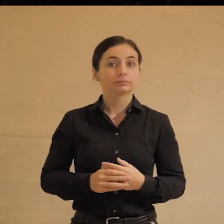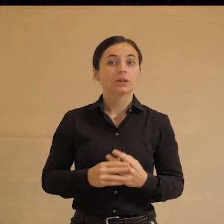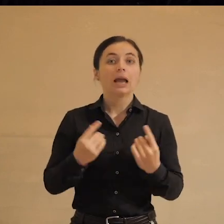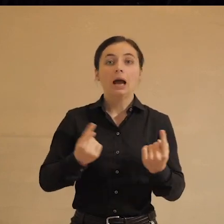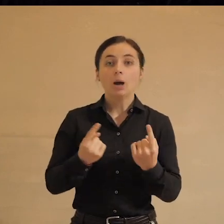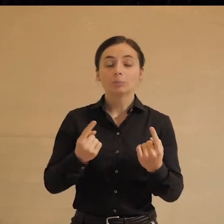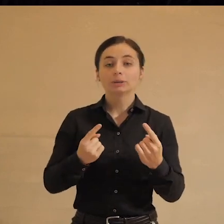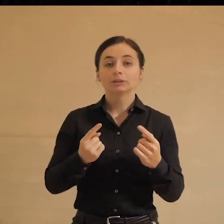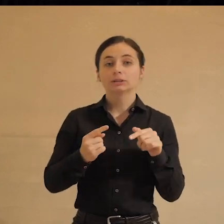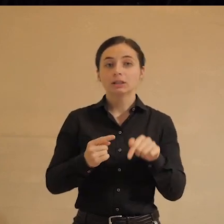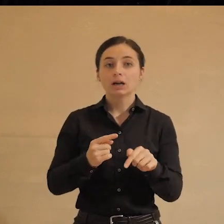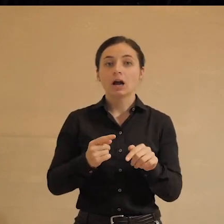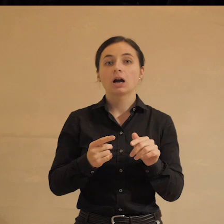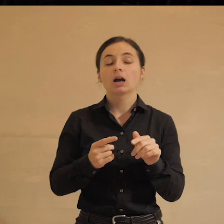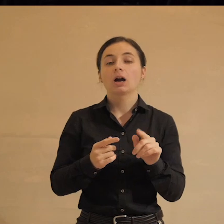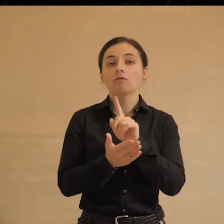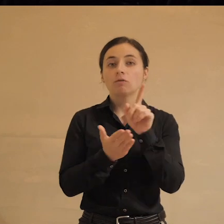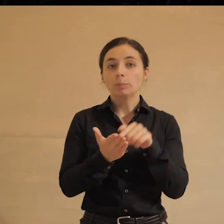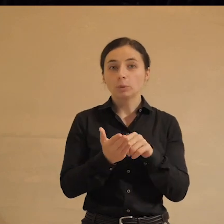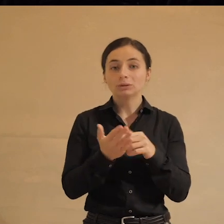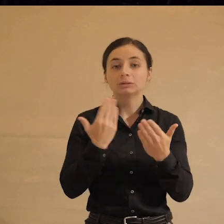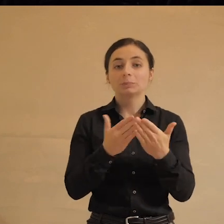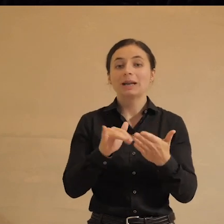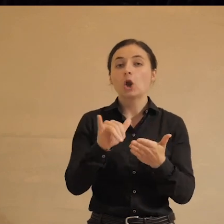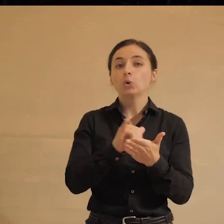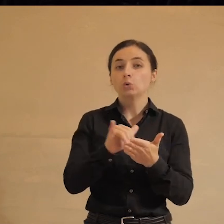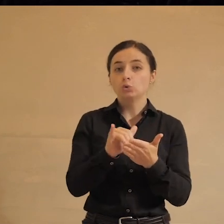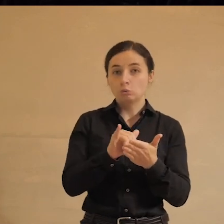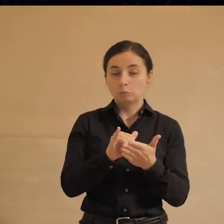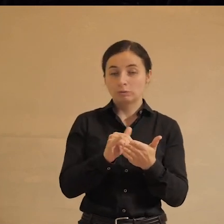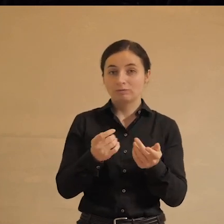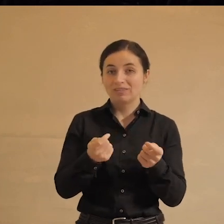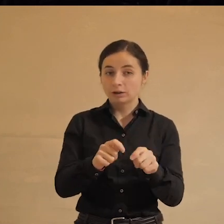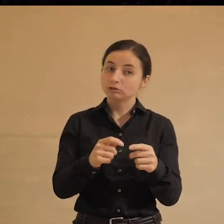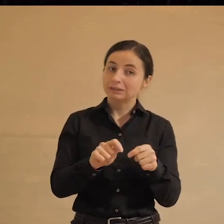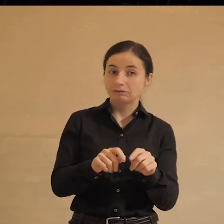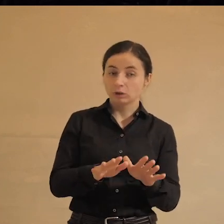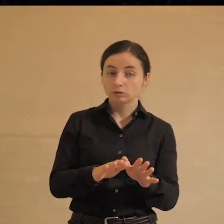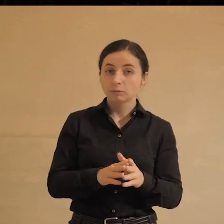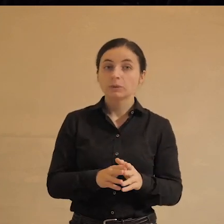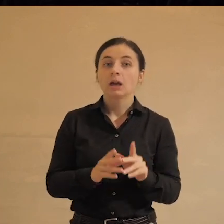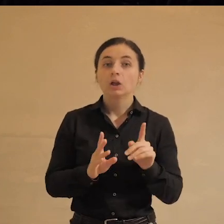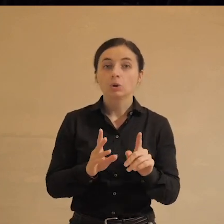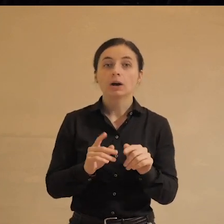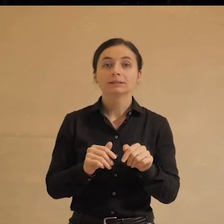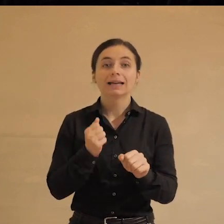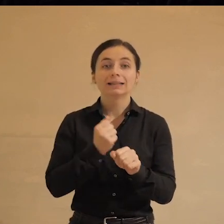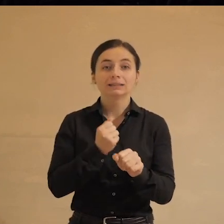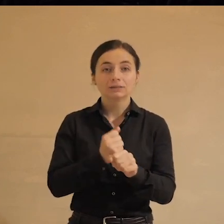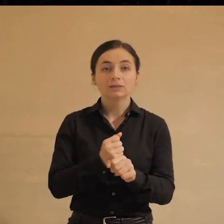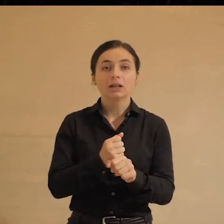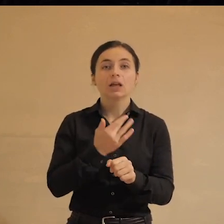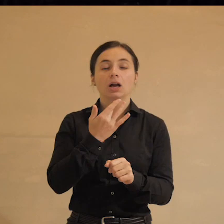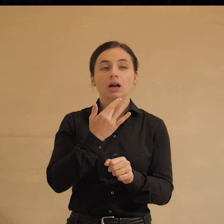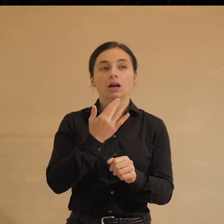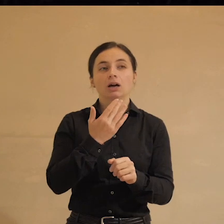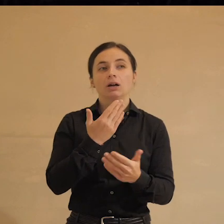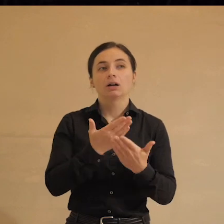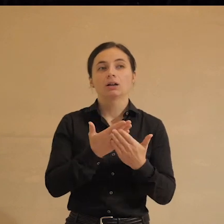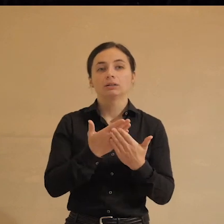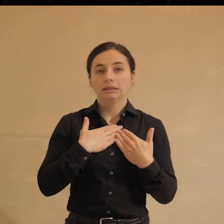Обычно это сводится к вопросу, отключат ли ли YouTube, но вопрос не в этом. Хотя изготовление каких-то отечественных платформ